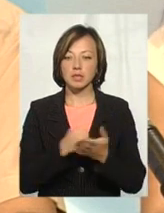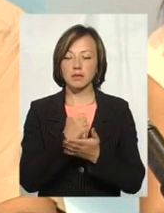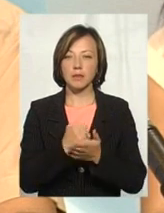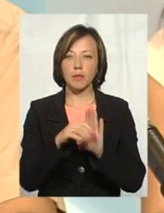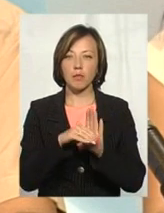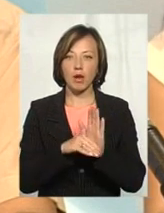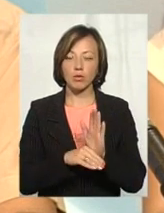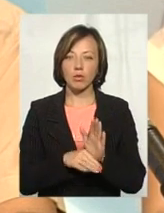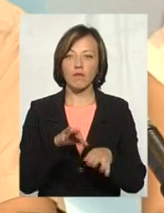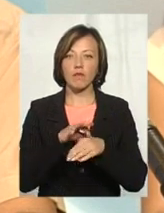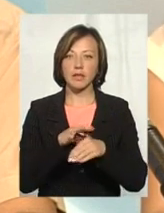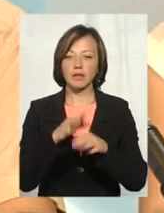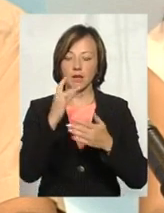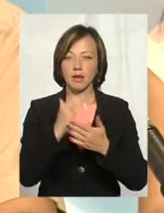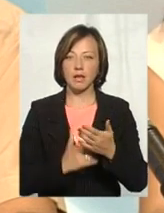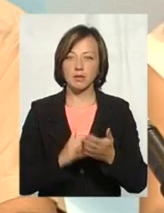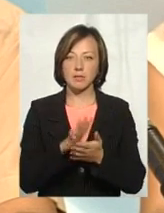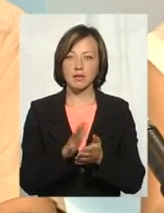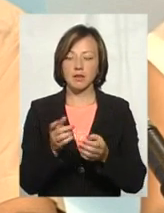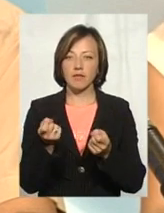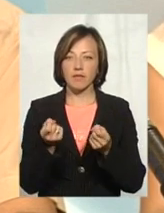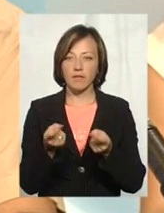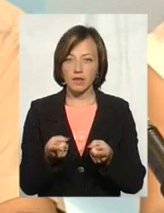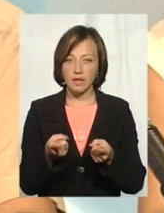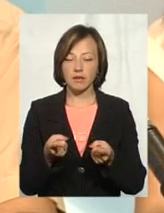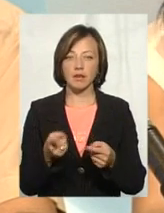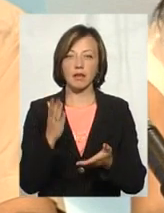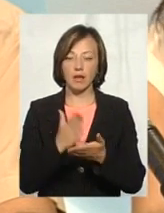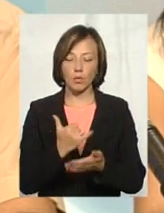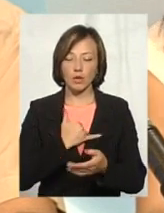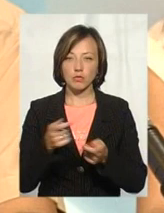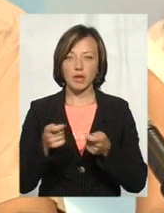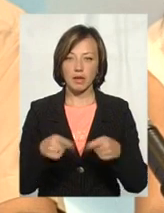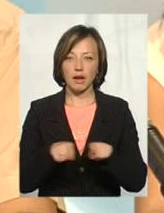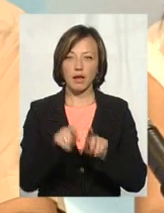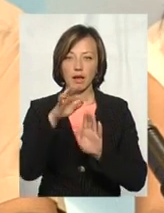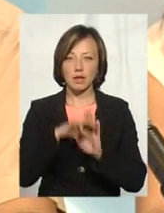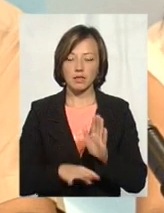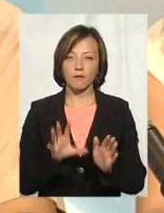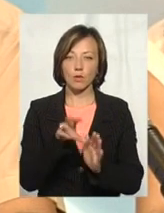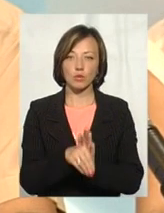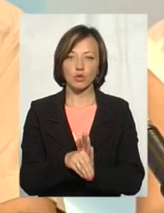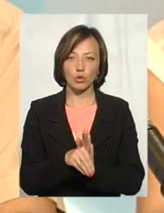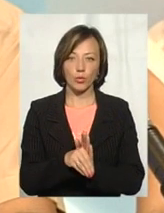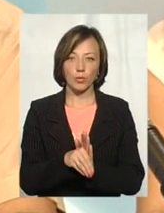порядку ведення реєстру місць видалення відходів департаментом ведеться такий реєстр. На сьогоднішній день до нього включено,